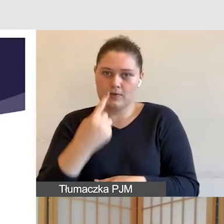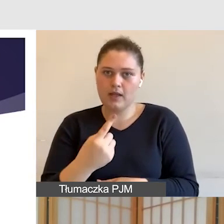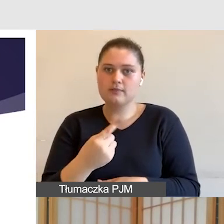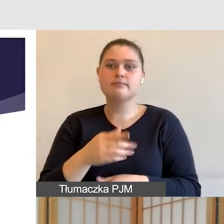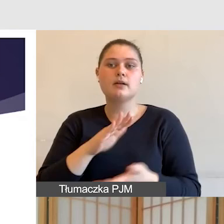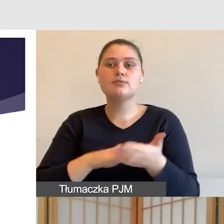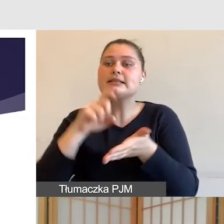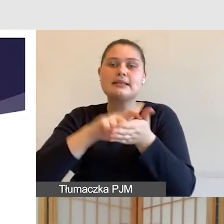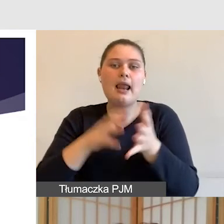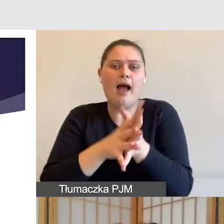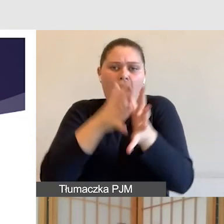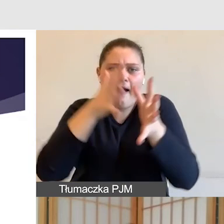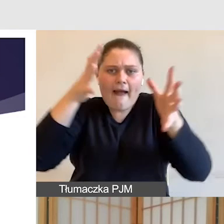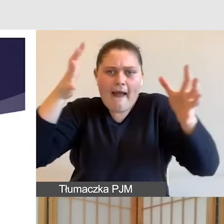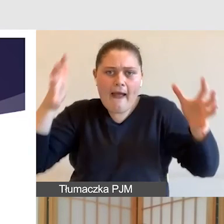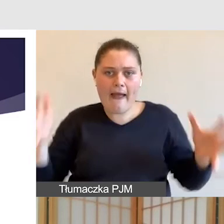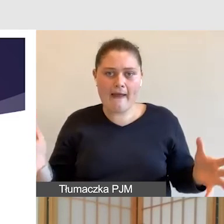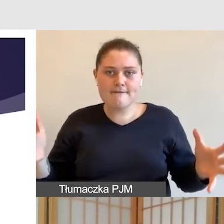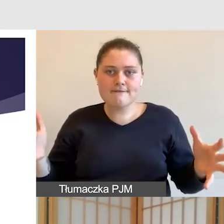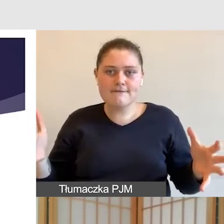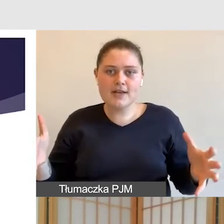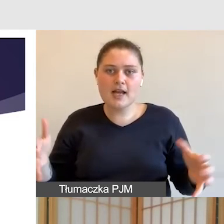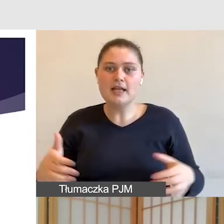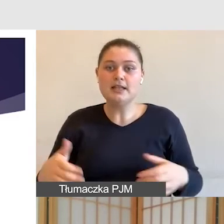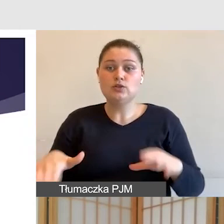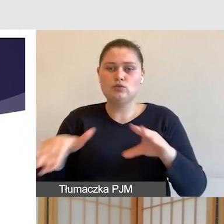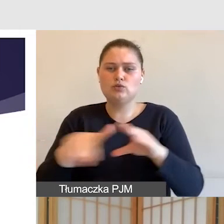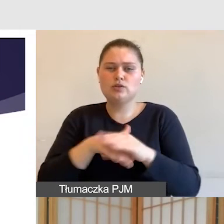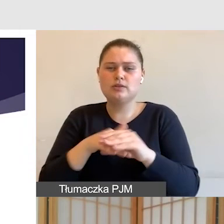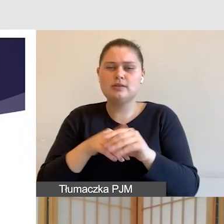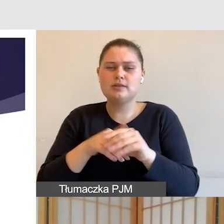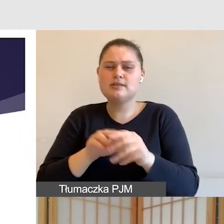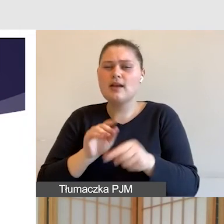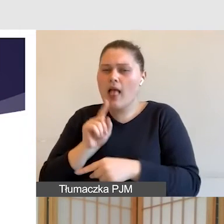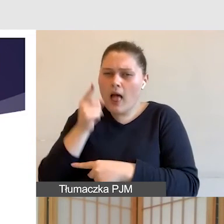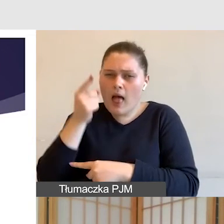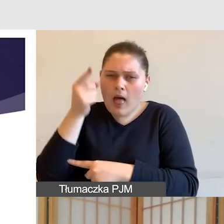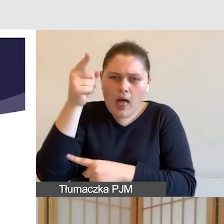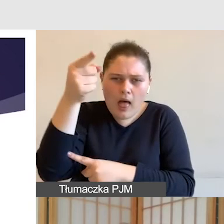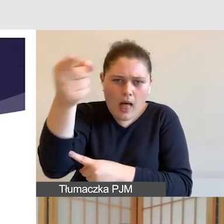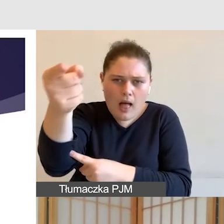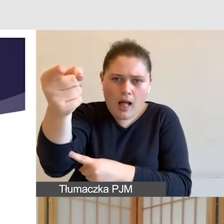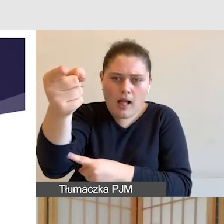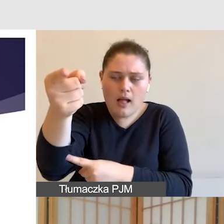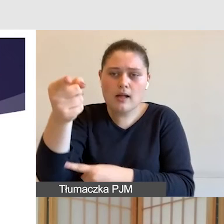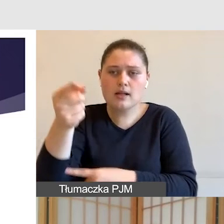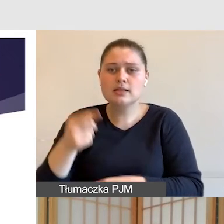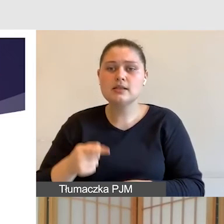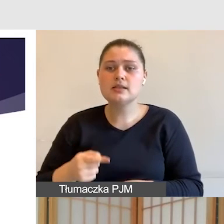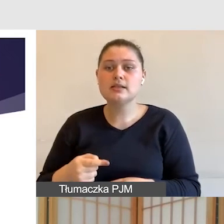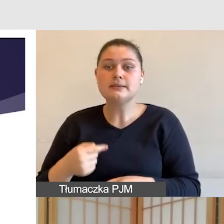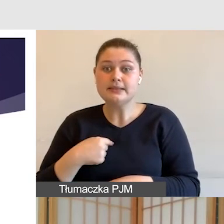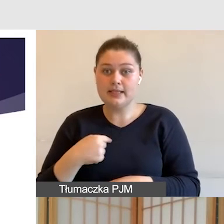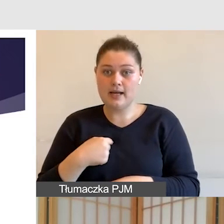dziesiątym rzędzie, bądź gdzieś siedzą na końcu naszej sali i jeżeli my mamy bardzo małe elementy na